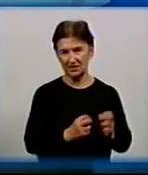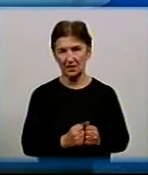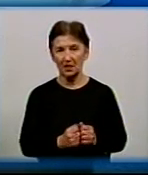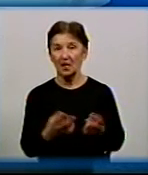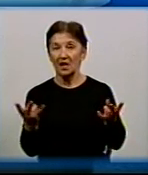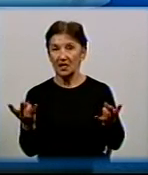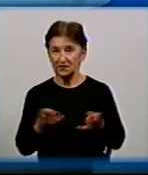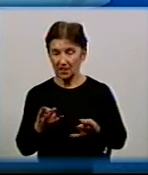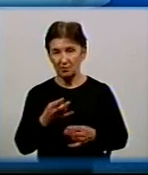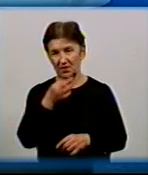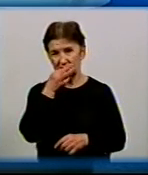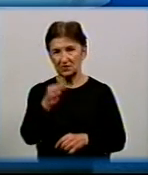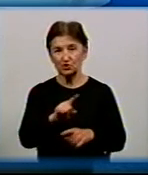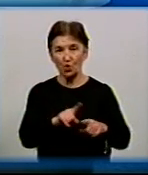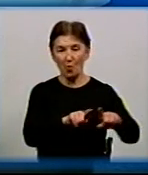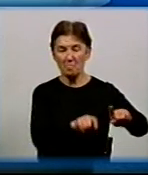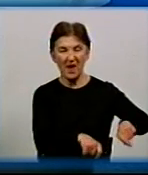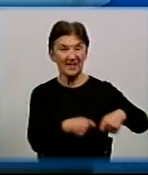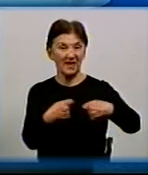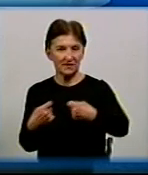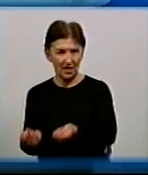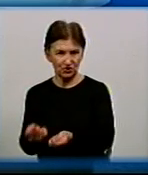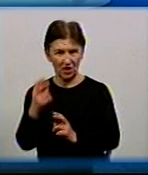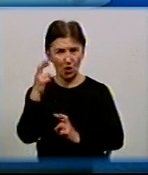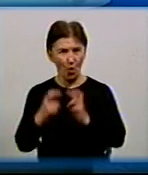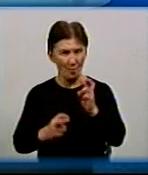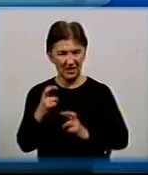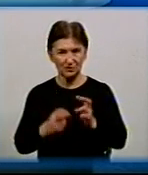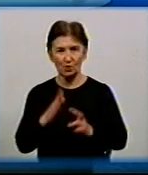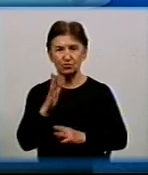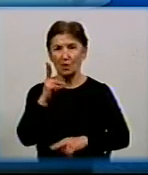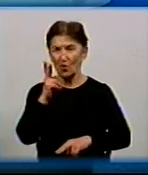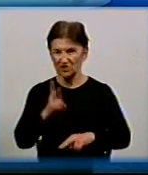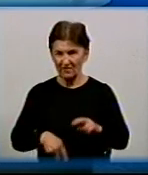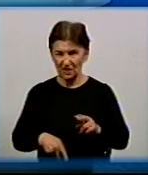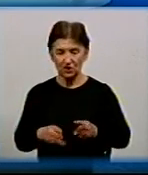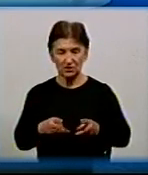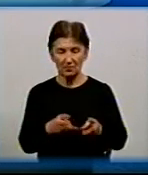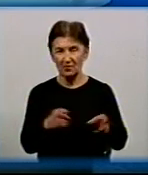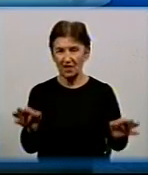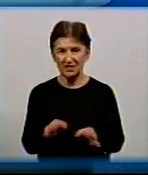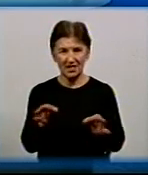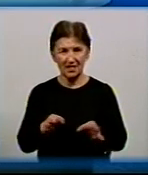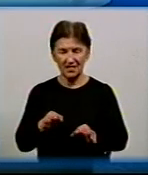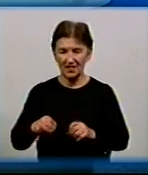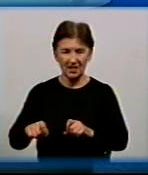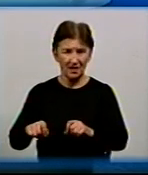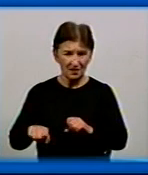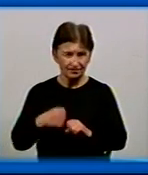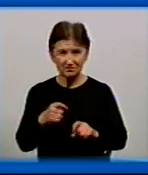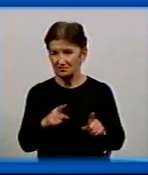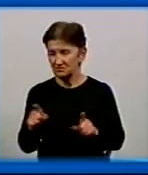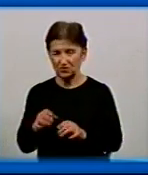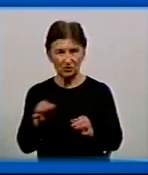зазначити, що передача комплексу буде по завершенню опалювального сезону, ніяких серйозних зрушень сьогодні не відбудеться.